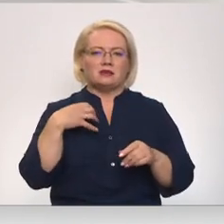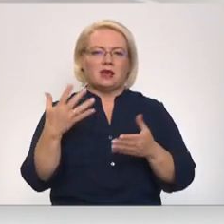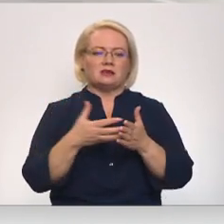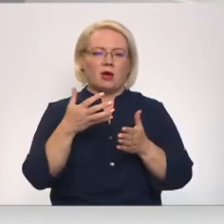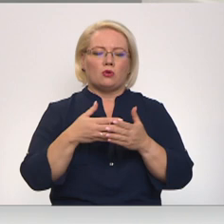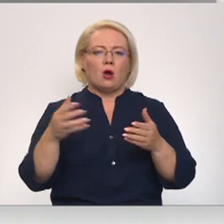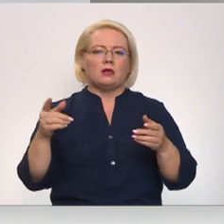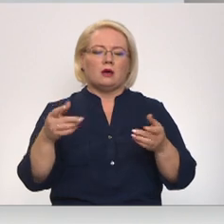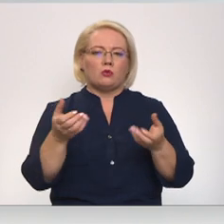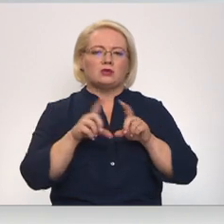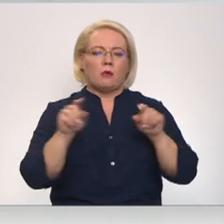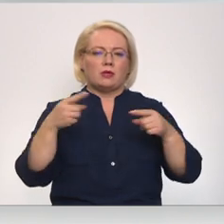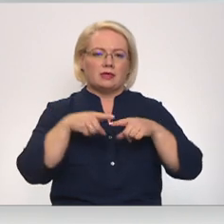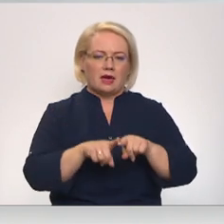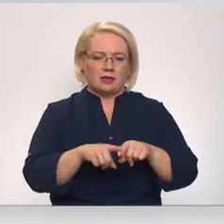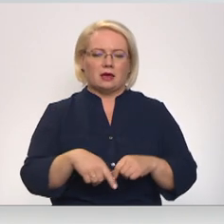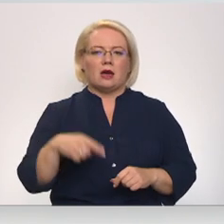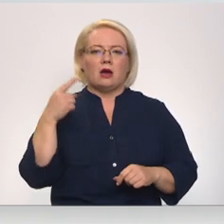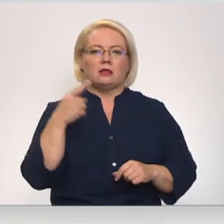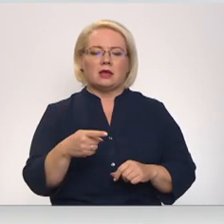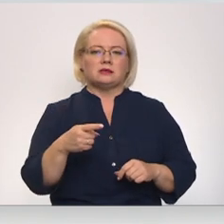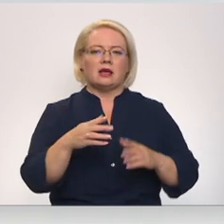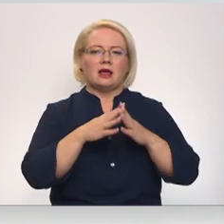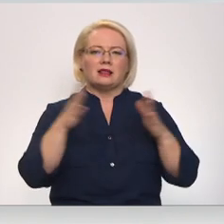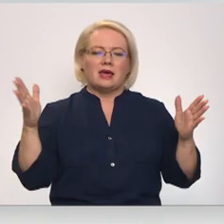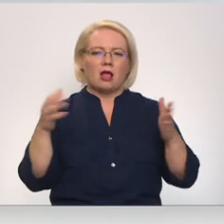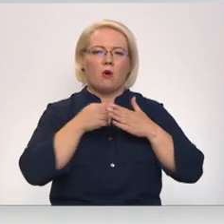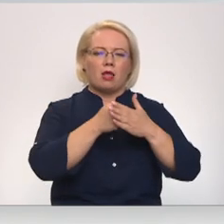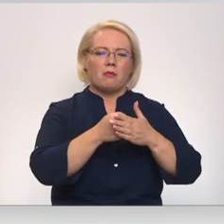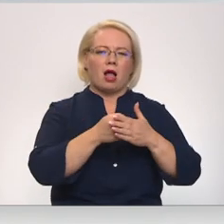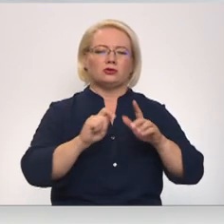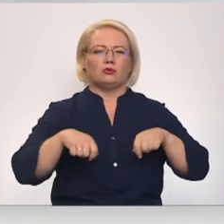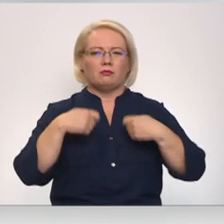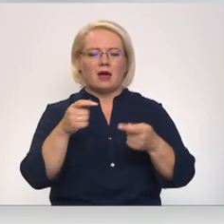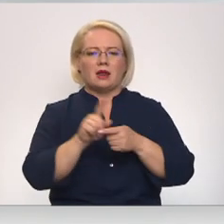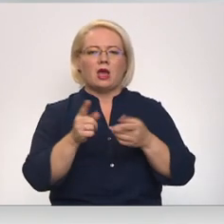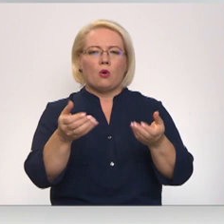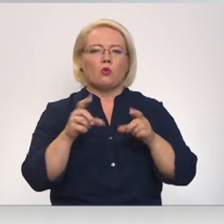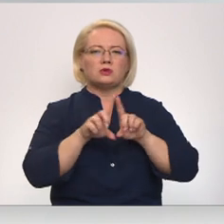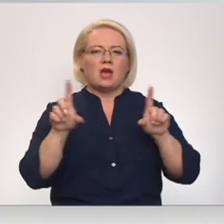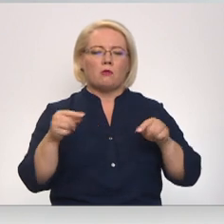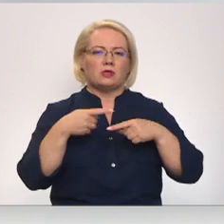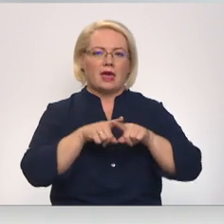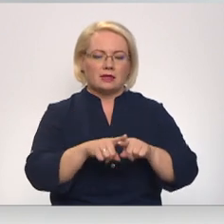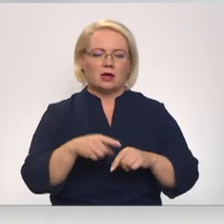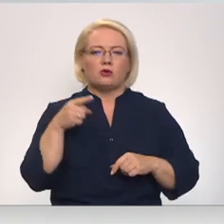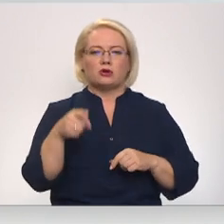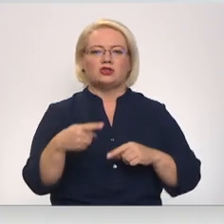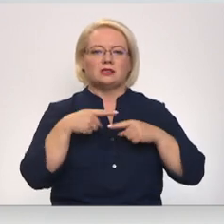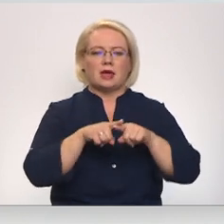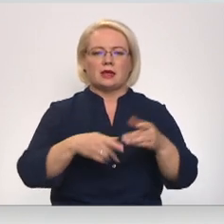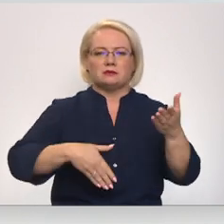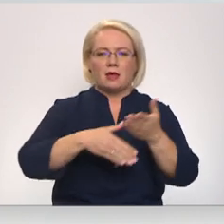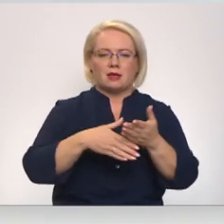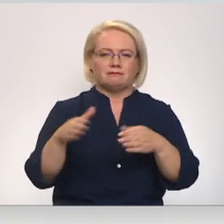Ugunsgrēka cēšanas darbos lielu atvalstu un palīdzību sniedza. Arī uzņēmuma tehnika, jo ar tehnikas palīdzību tika